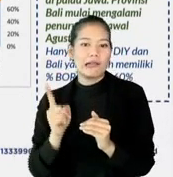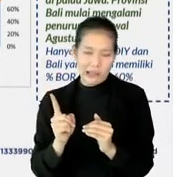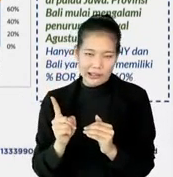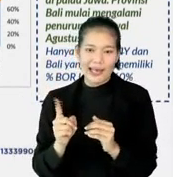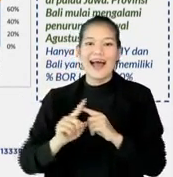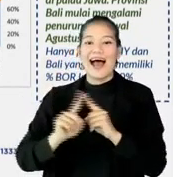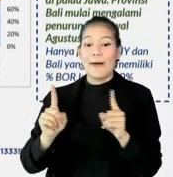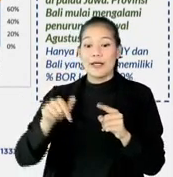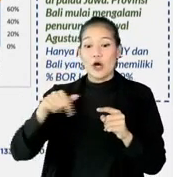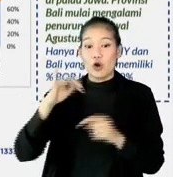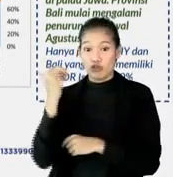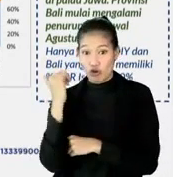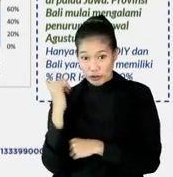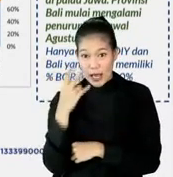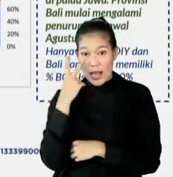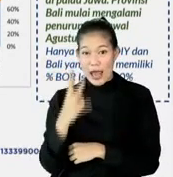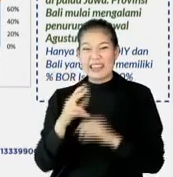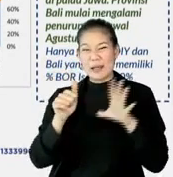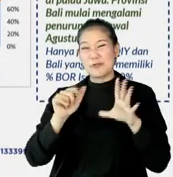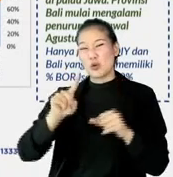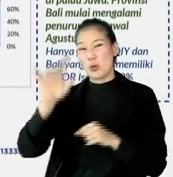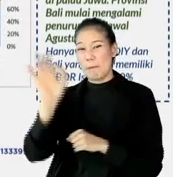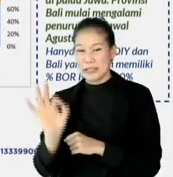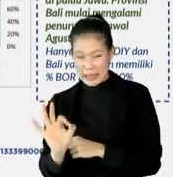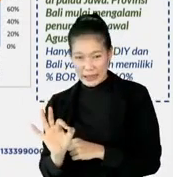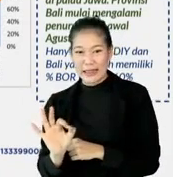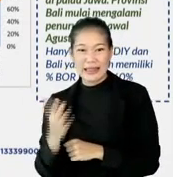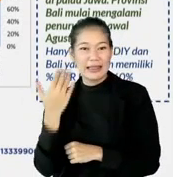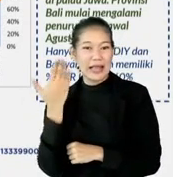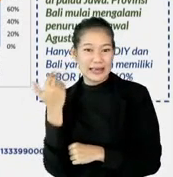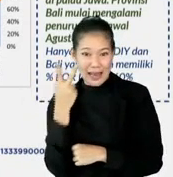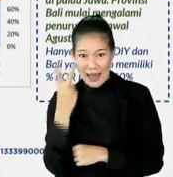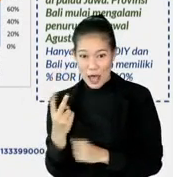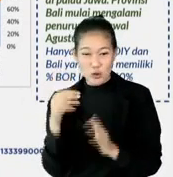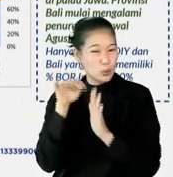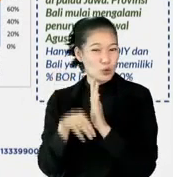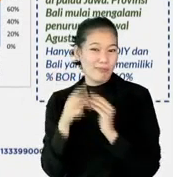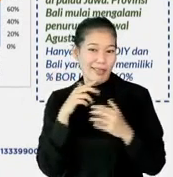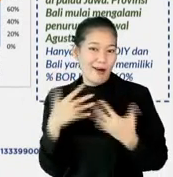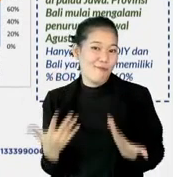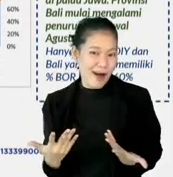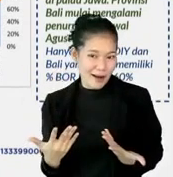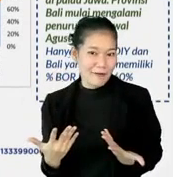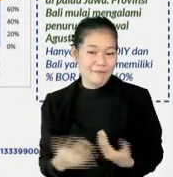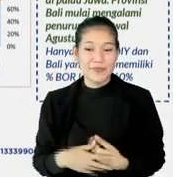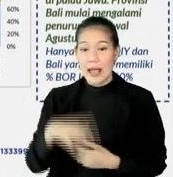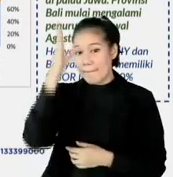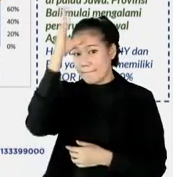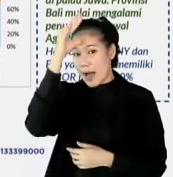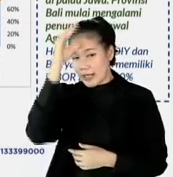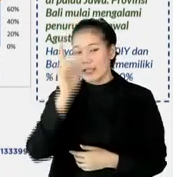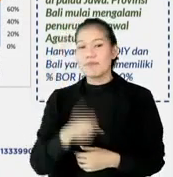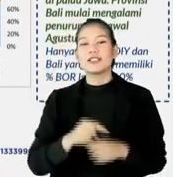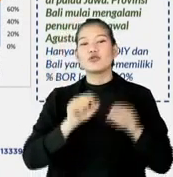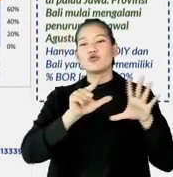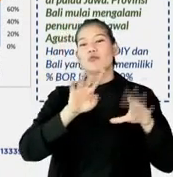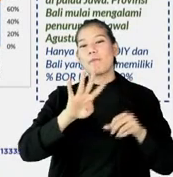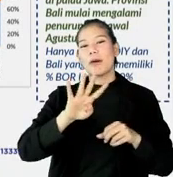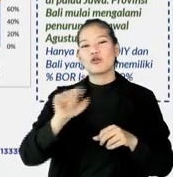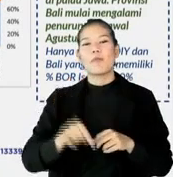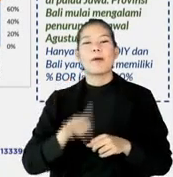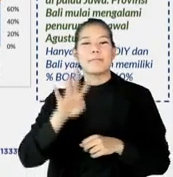Sedangkan untuk Jogja, ini masih di angka 61,87, tadi kita juga lihat kan penurunannya seperti apa, Bali masih di angka 74